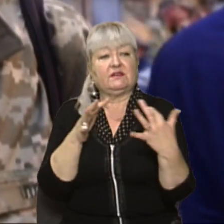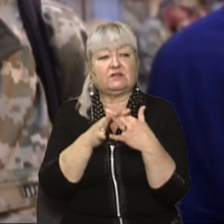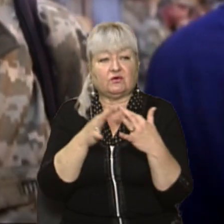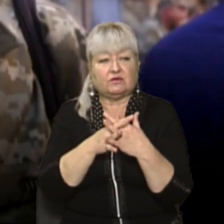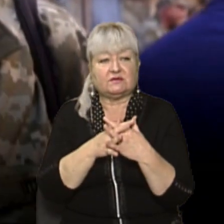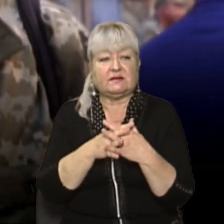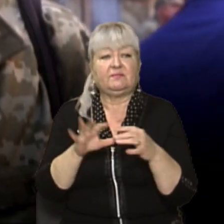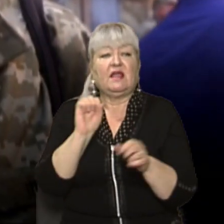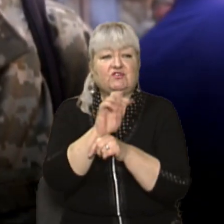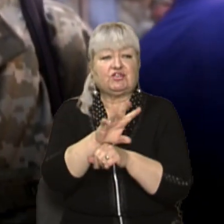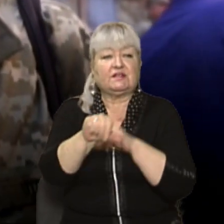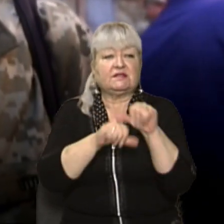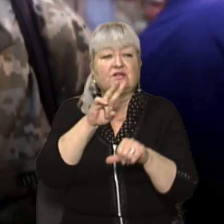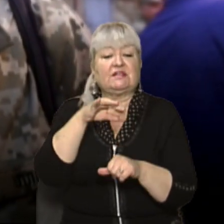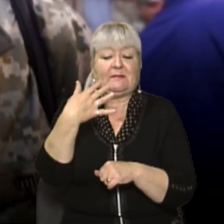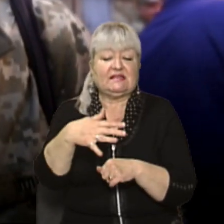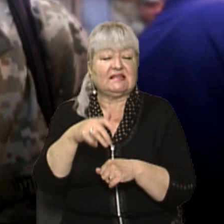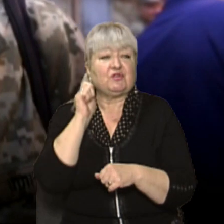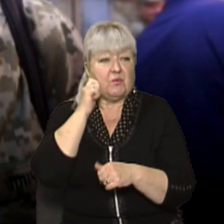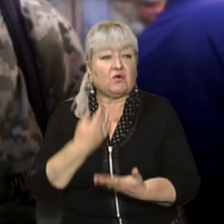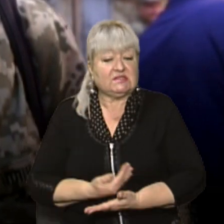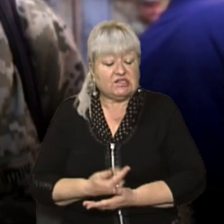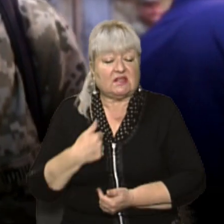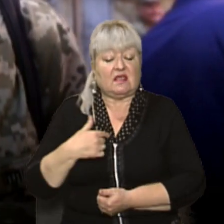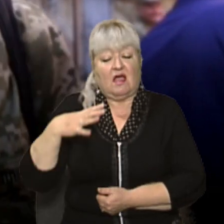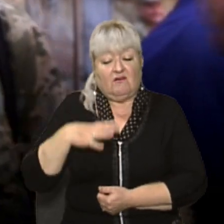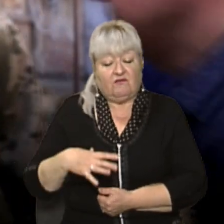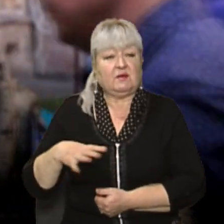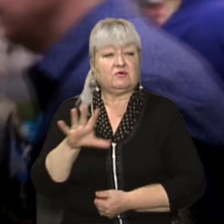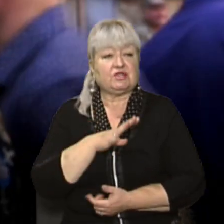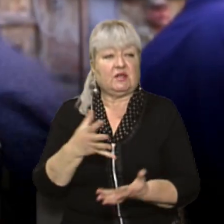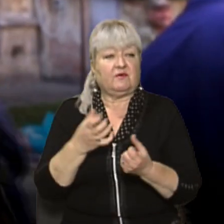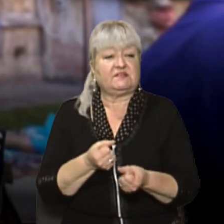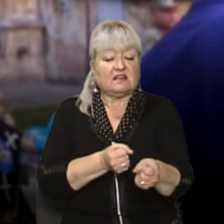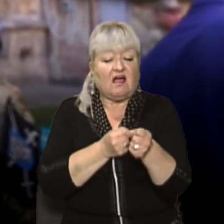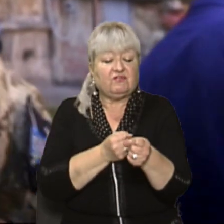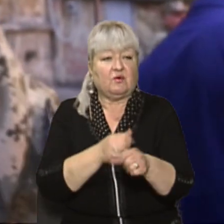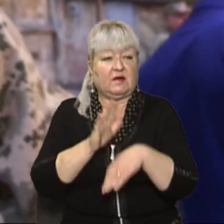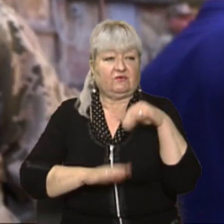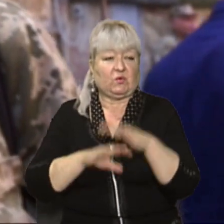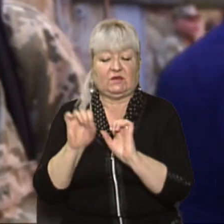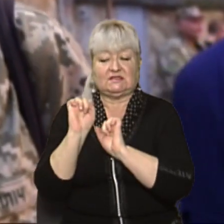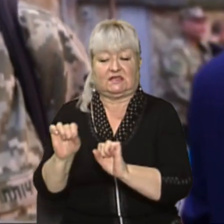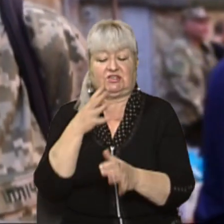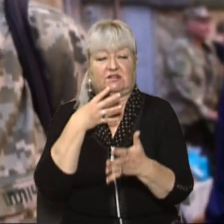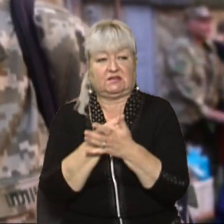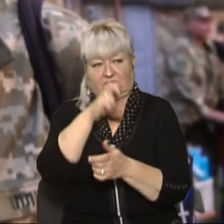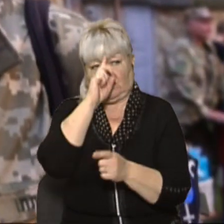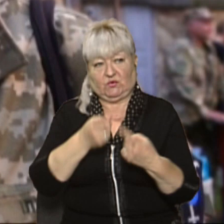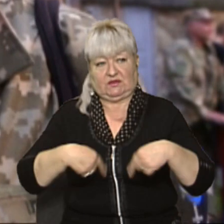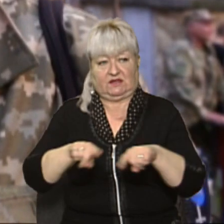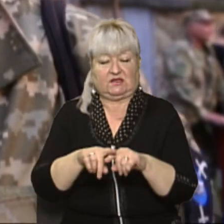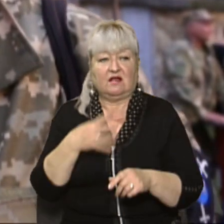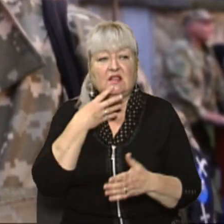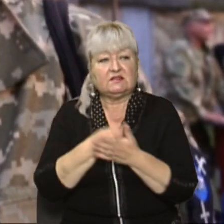2014 році, на 50 році життя я вимушений був взяти автомат в руки, захищати свою державу, свій